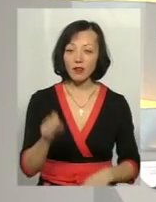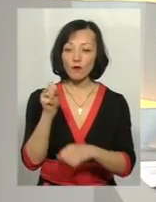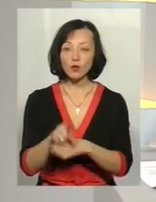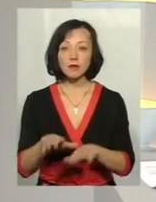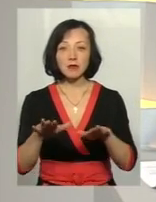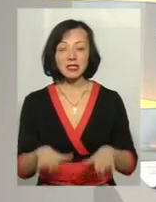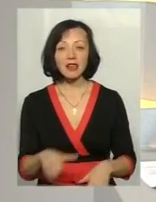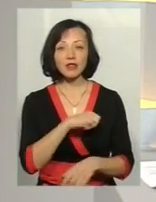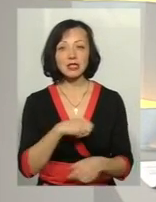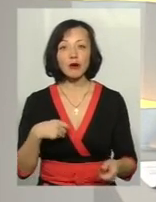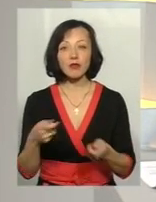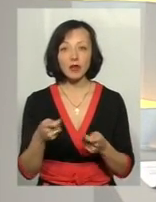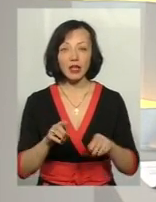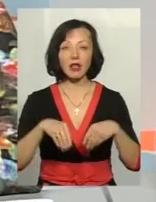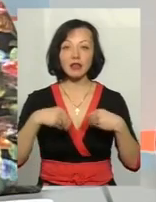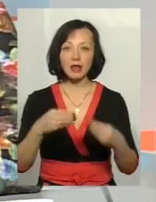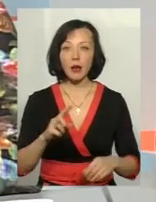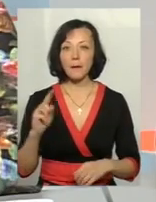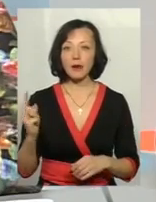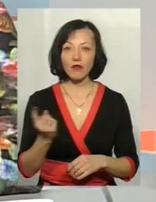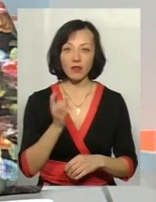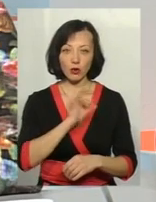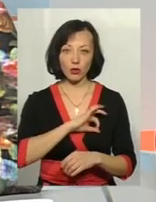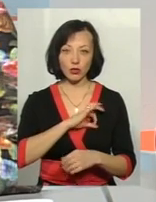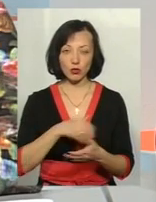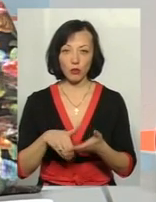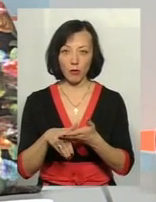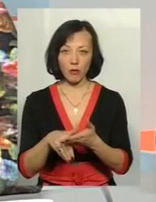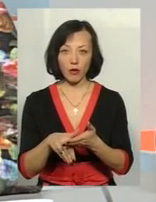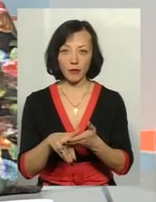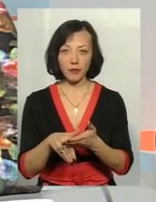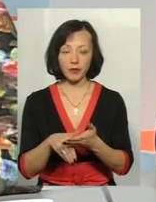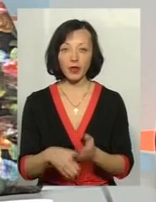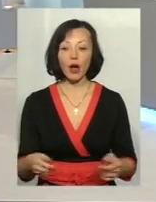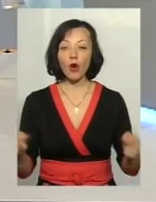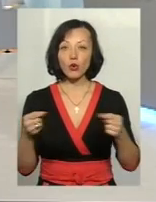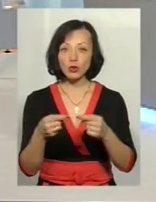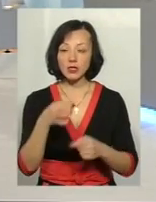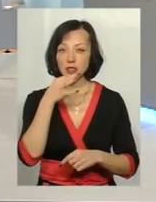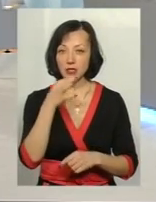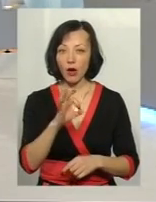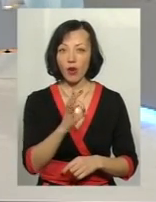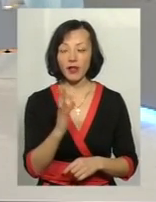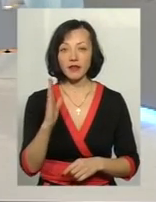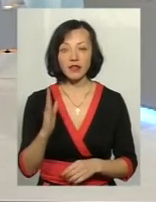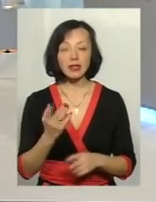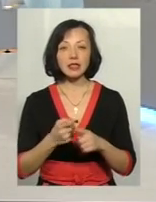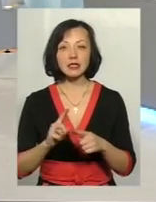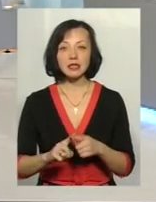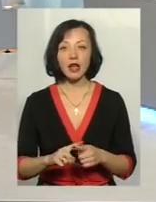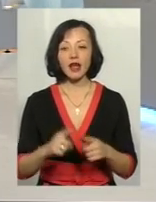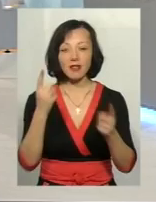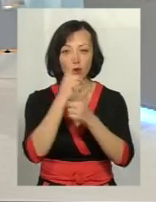місцевого самоврядування, саме надання первинної правової допомоги. Уточню, що сказала Олена Вікторівна, первинна права, допомога – це